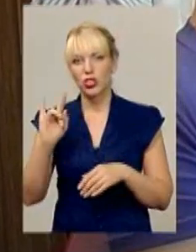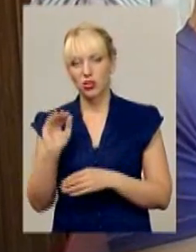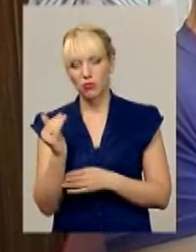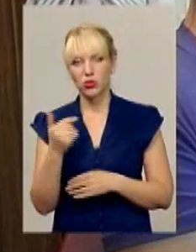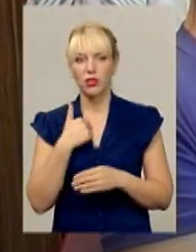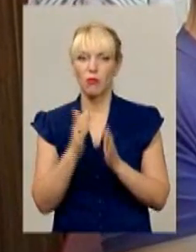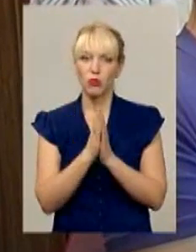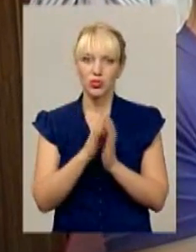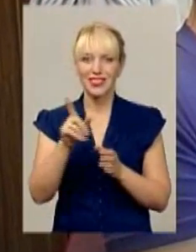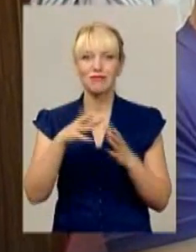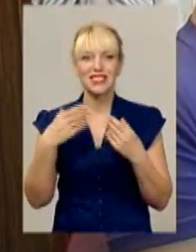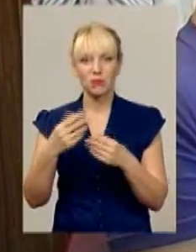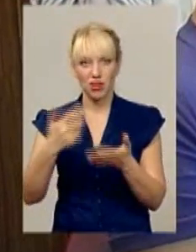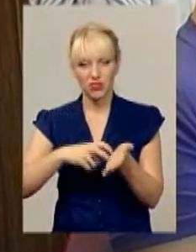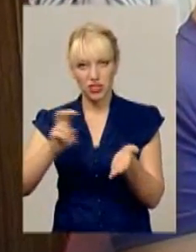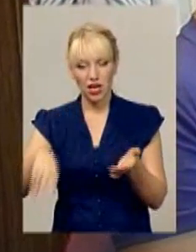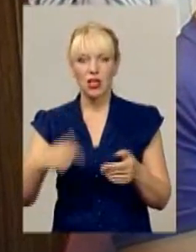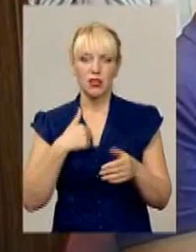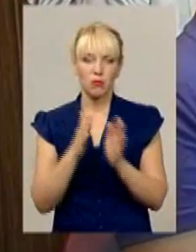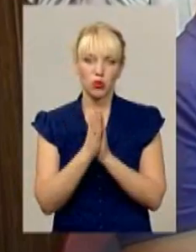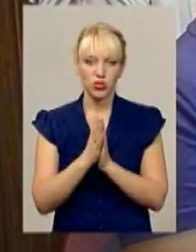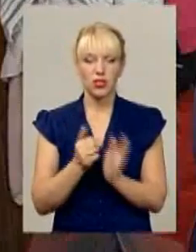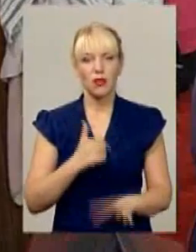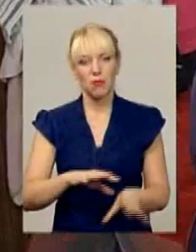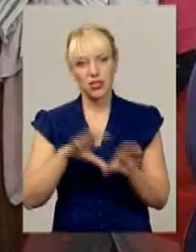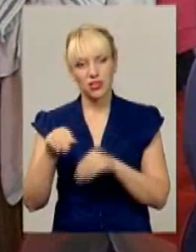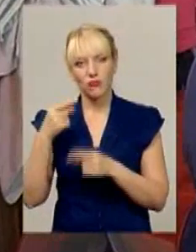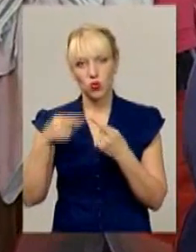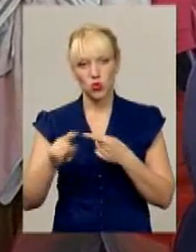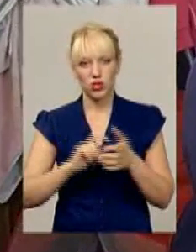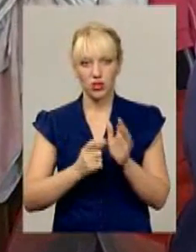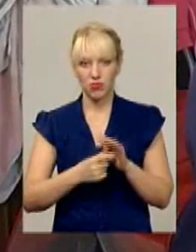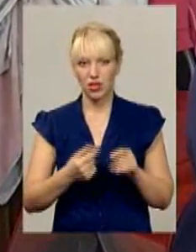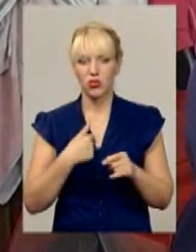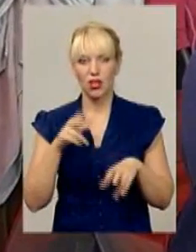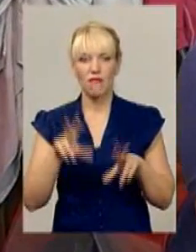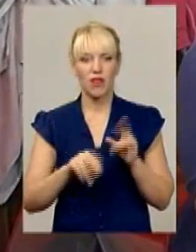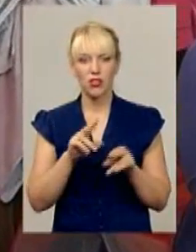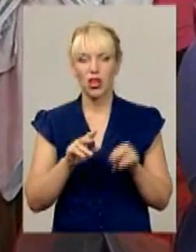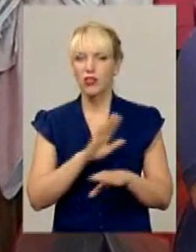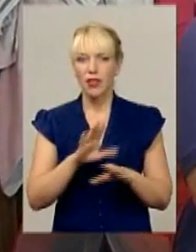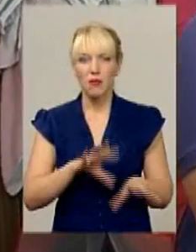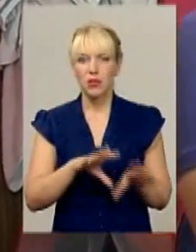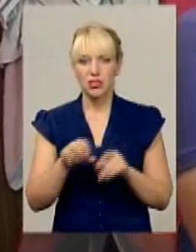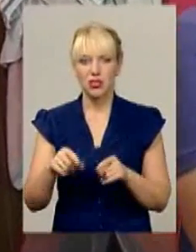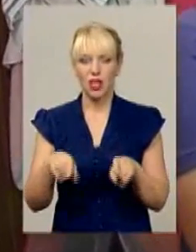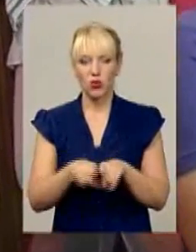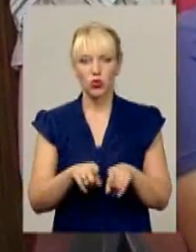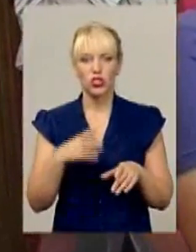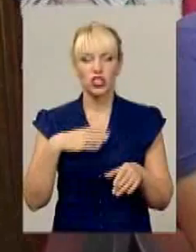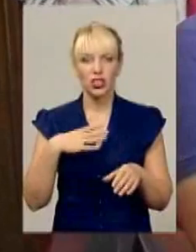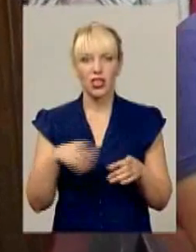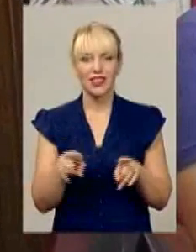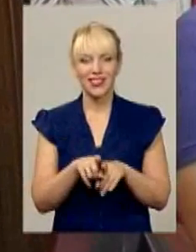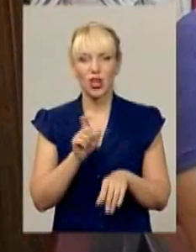сім'я з'їхала, я просила, щоб переселіть нас трохмісну кімнату. Я рахую, що не переселяю, тому що чекає таку сім